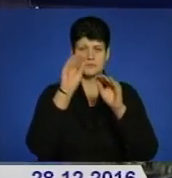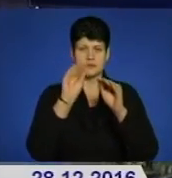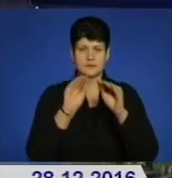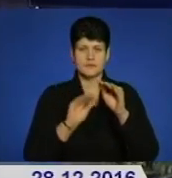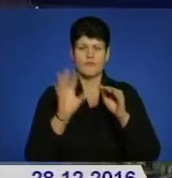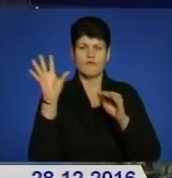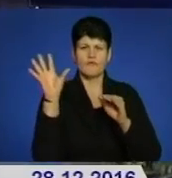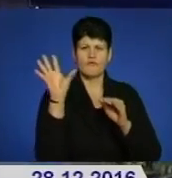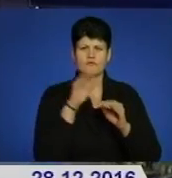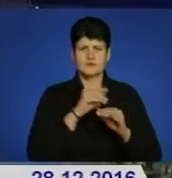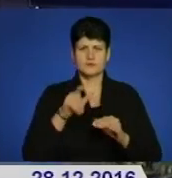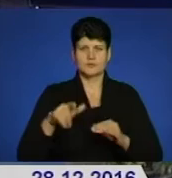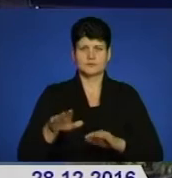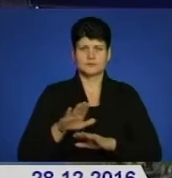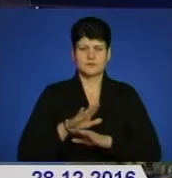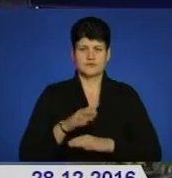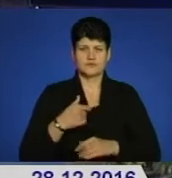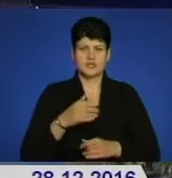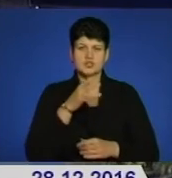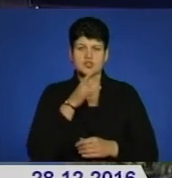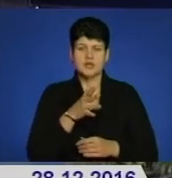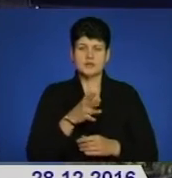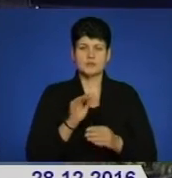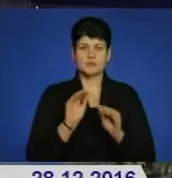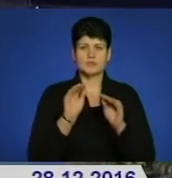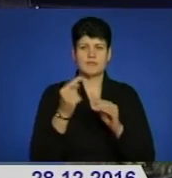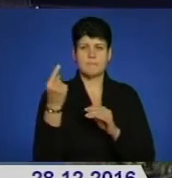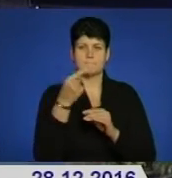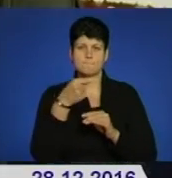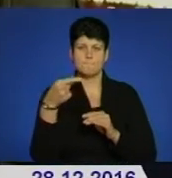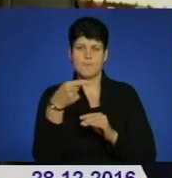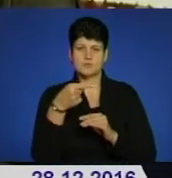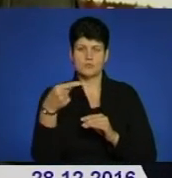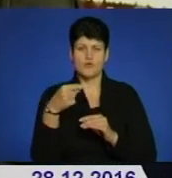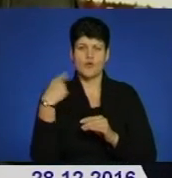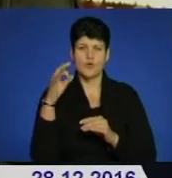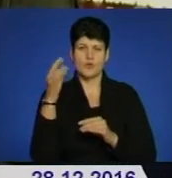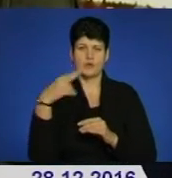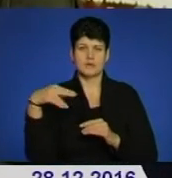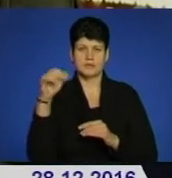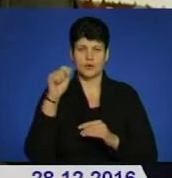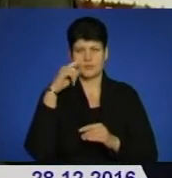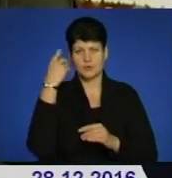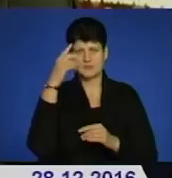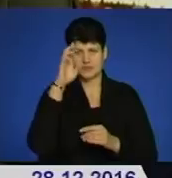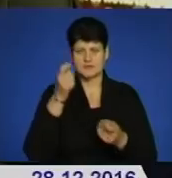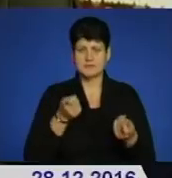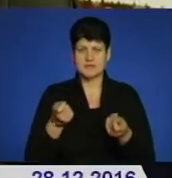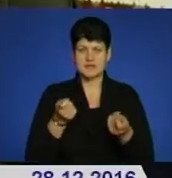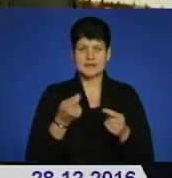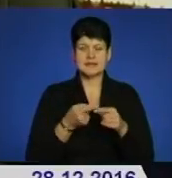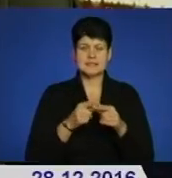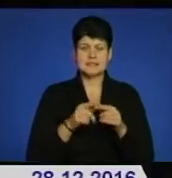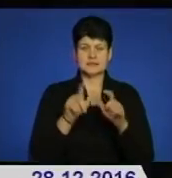героїв нашого часу. Автоматизовану систему встановили на першому поверсі у приміщенні обласної державної адміністрації. Електронний пам'ятний